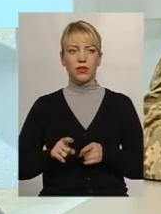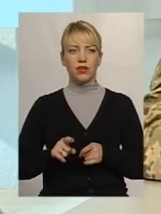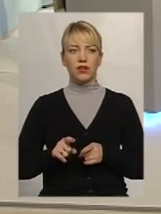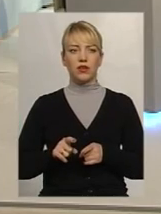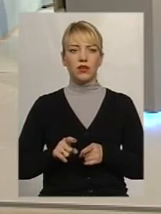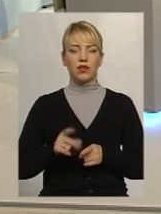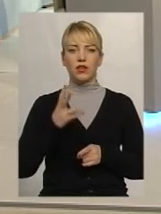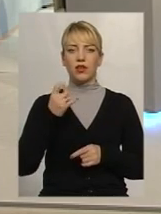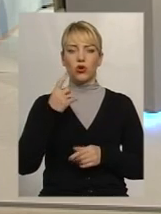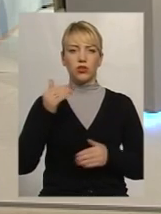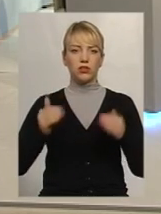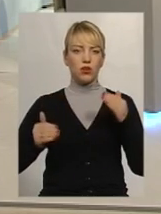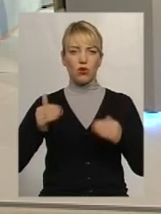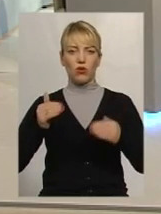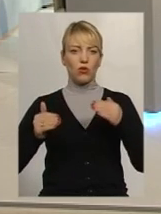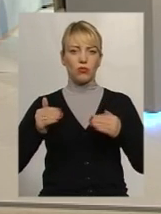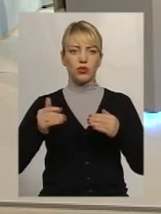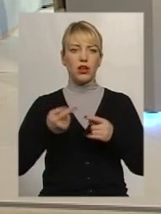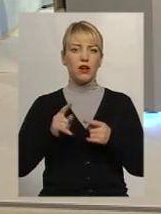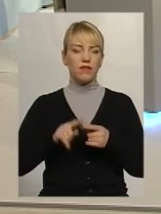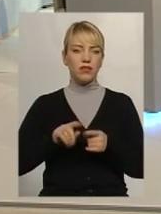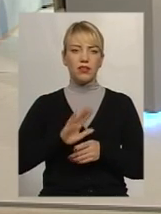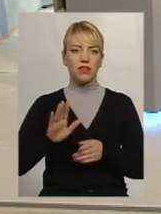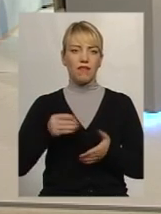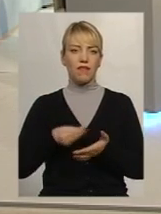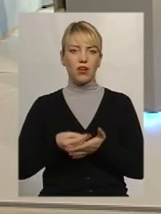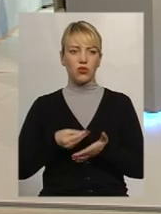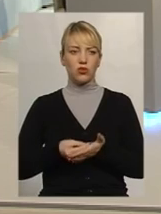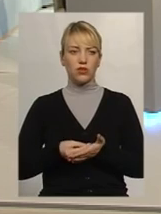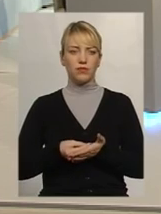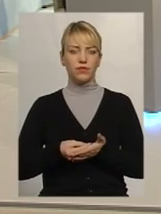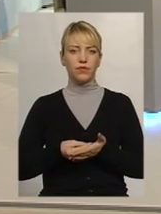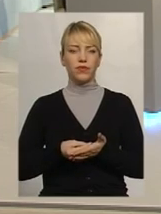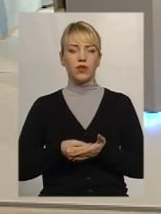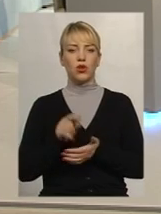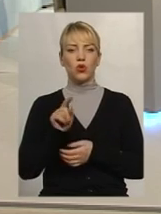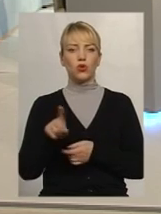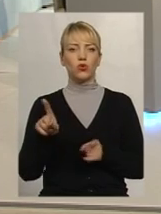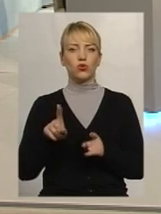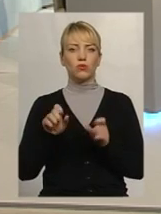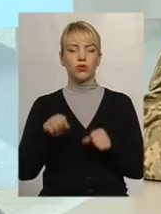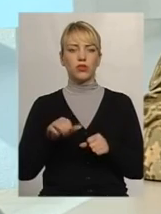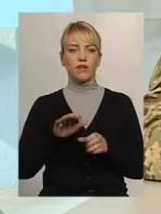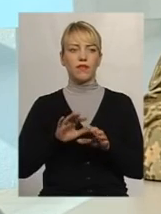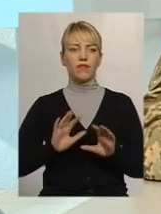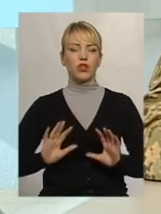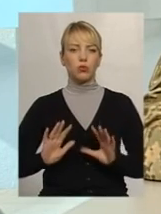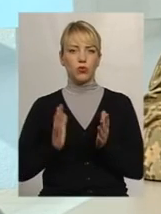машина, ні один робот не вартоє того, що може відбутися,